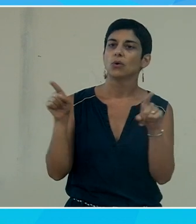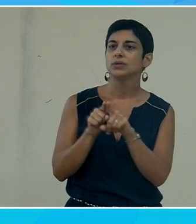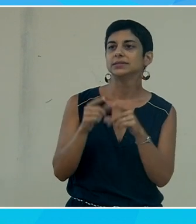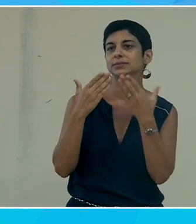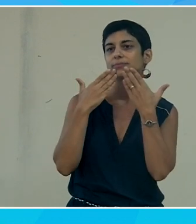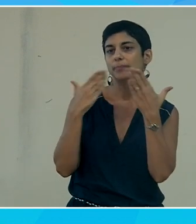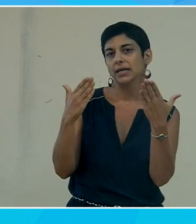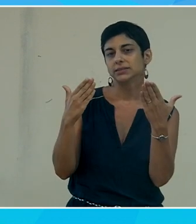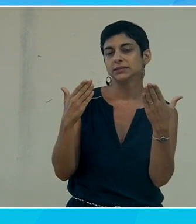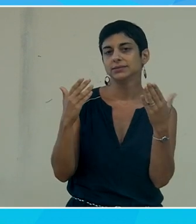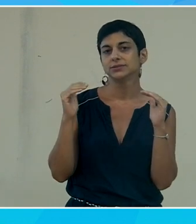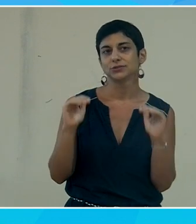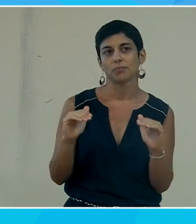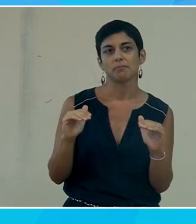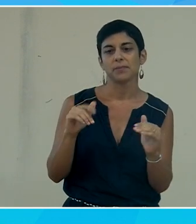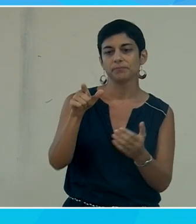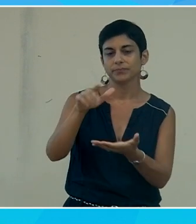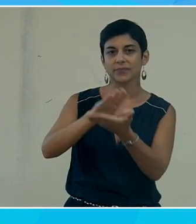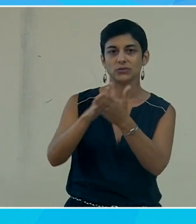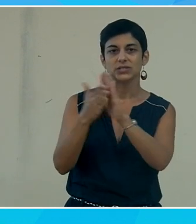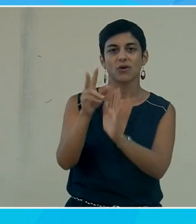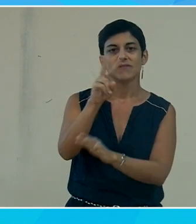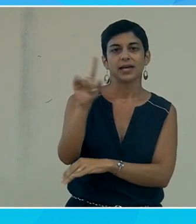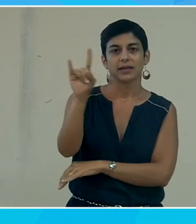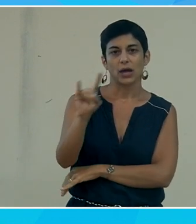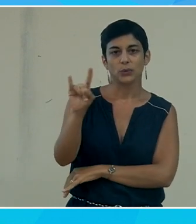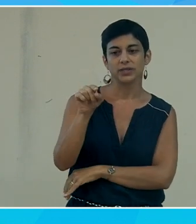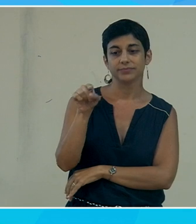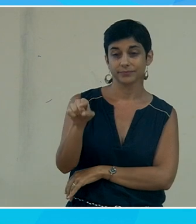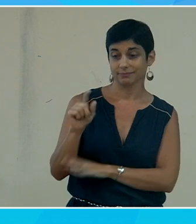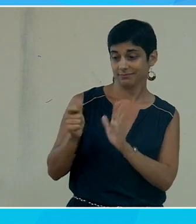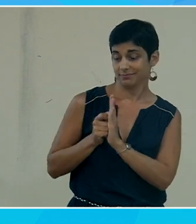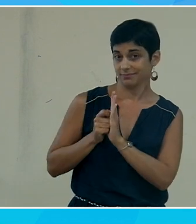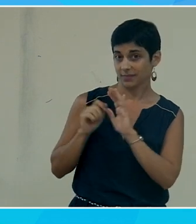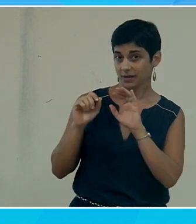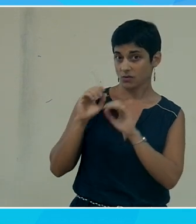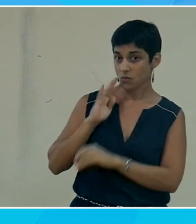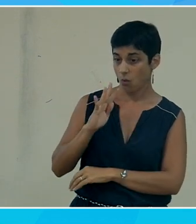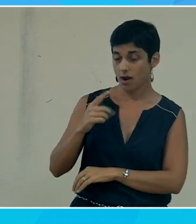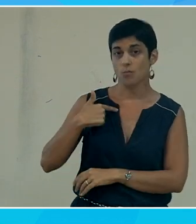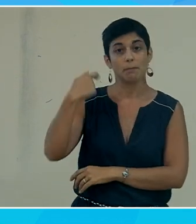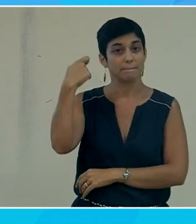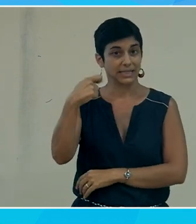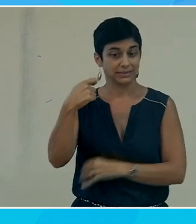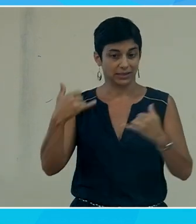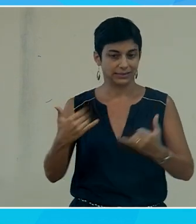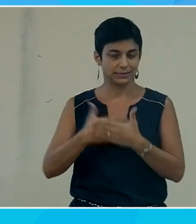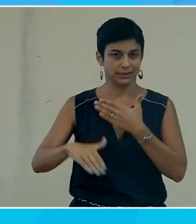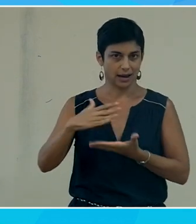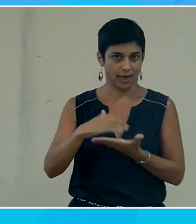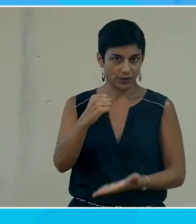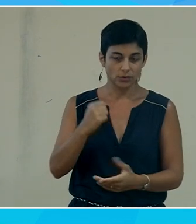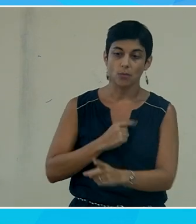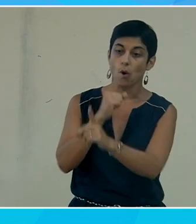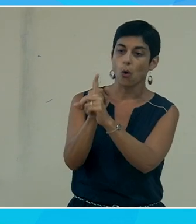remerciement et petit clin d'oeil en direction de l'association Valentin Aoui puisque c'est dans un congrès de l'association dont je suis président à la Réunion que j'ai